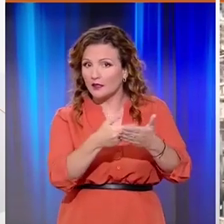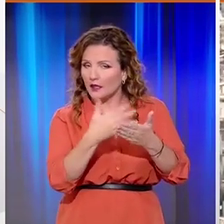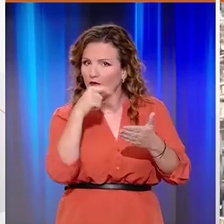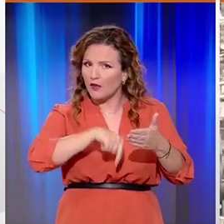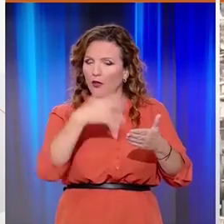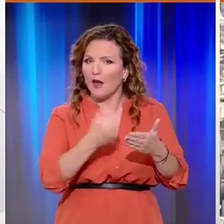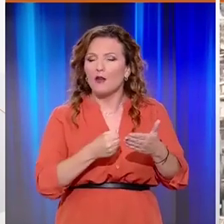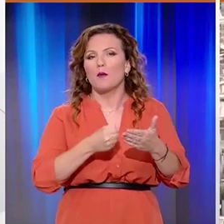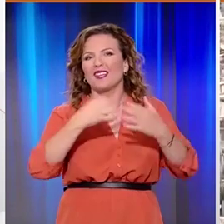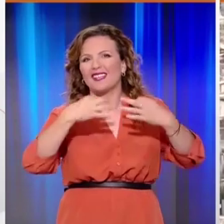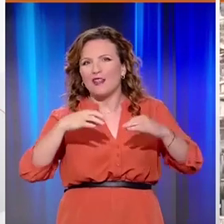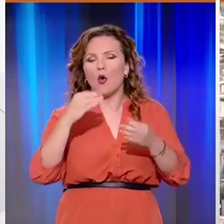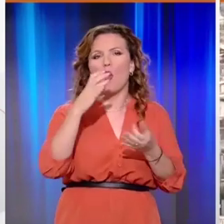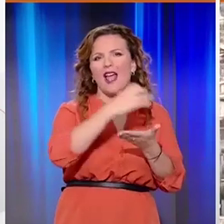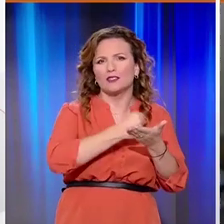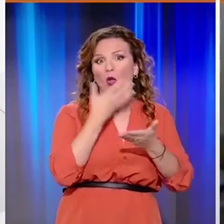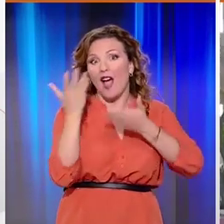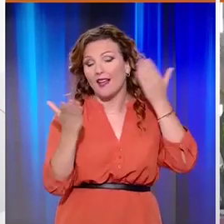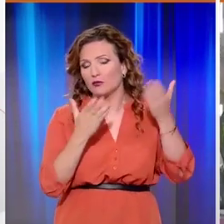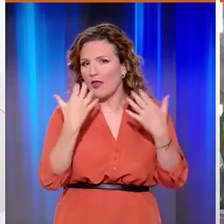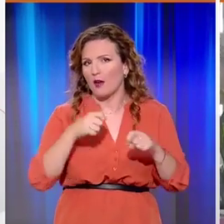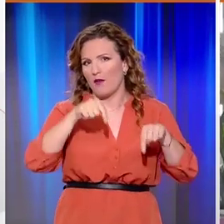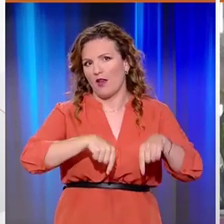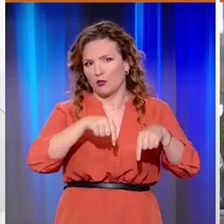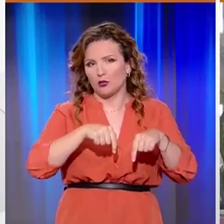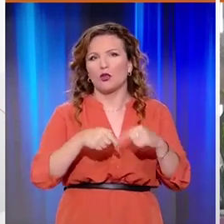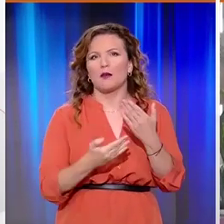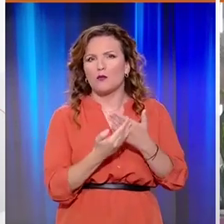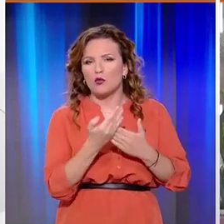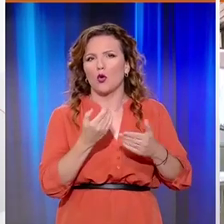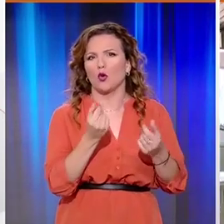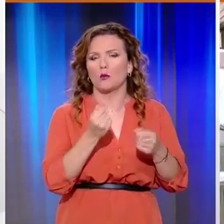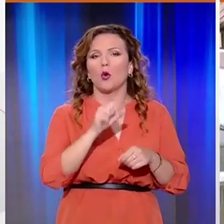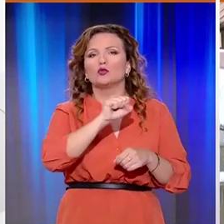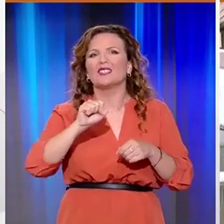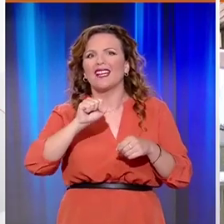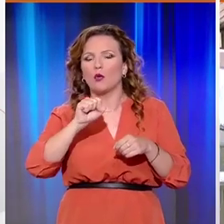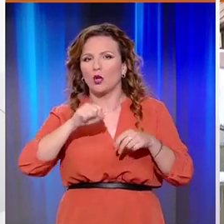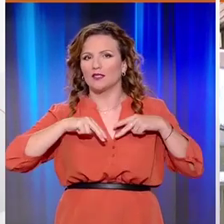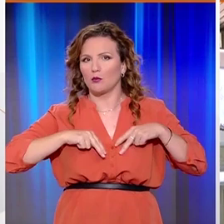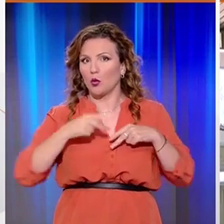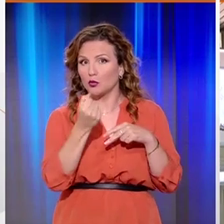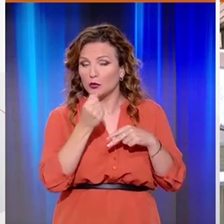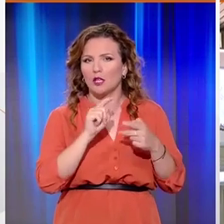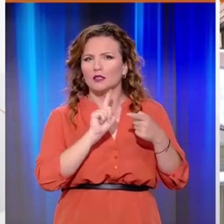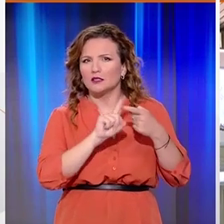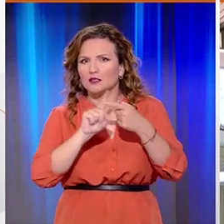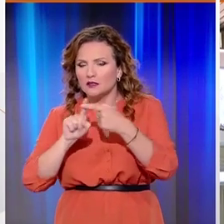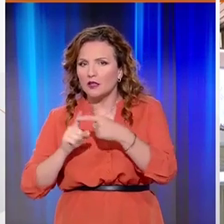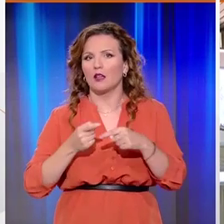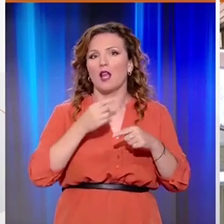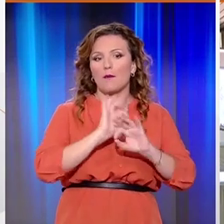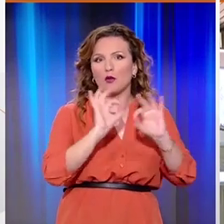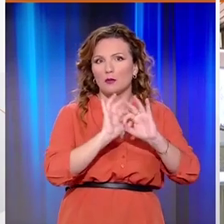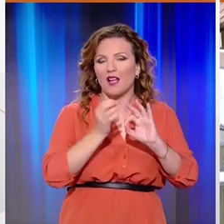υπάρξει φέτος δημοσιονομικό κενό. Από το πρώην πάντω στο Υπουργείο Οικονομικών, ο Χρήστος Ταϊκούρας ήταν σε συνεχίση σκέψης ενώψη της